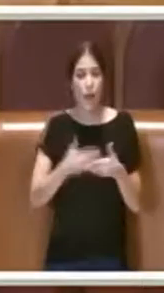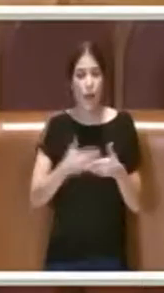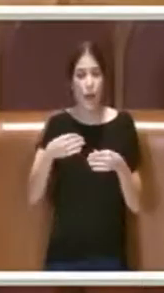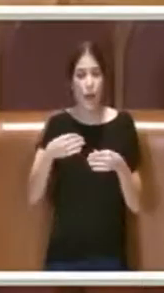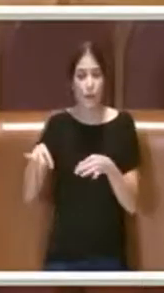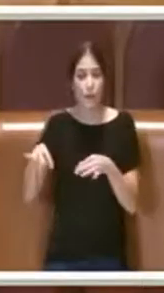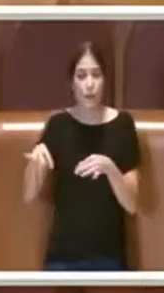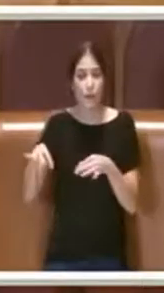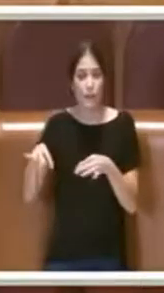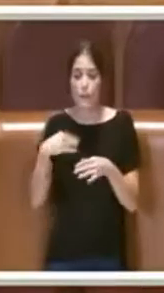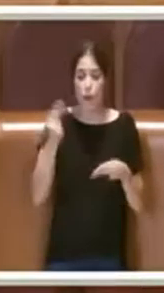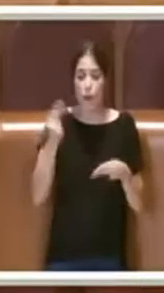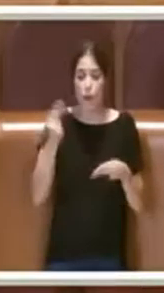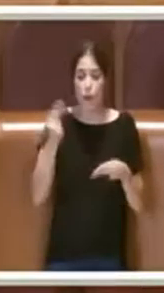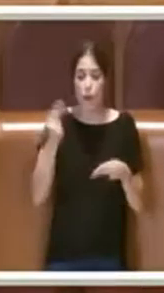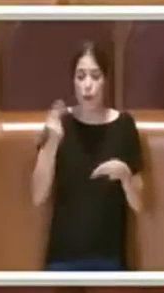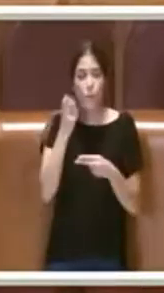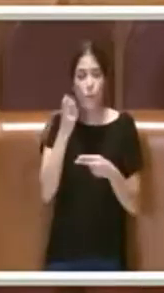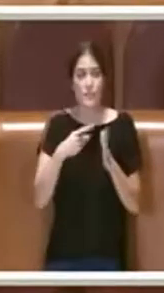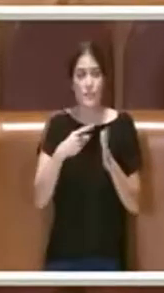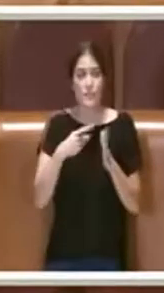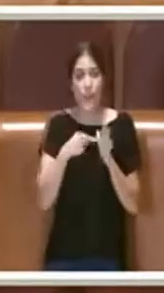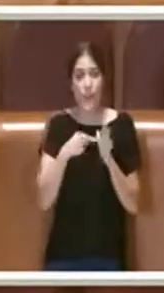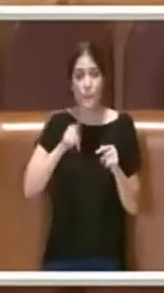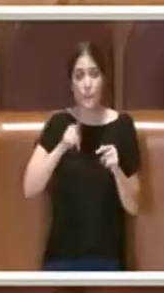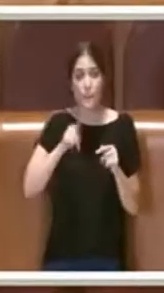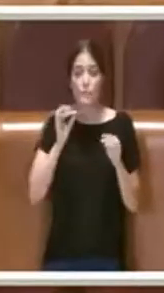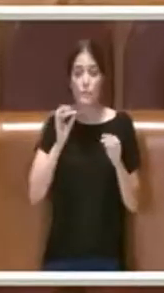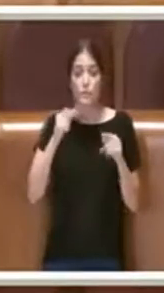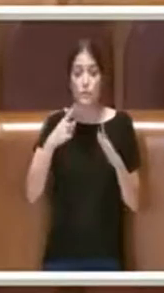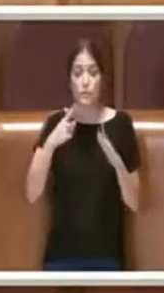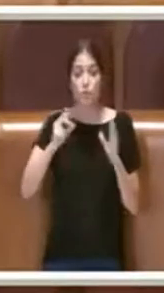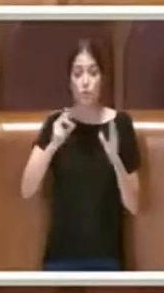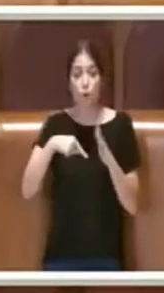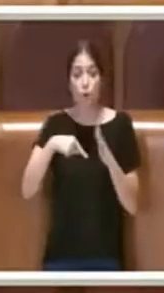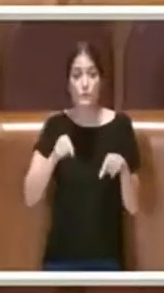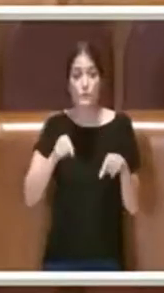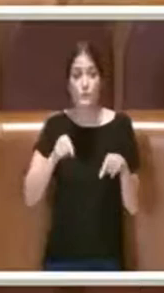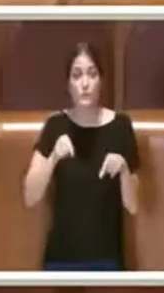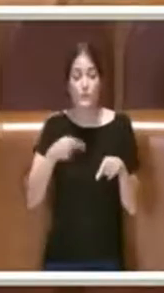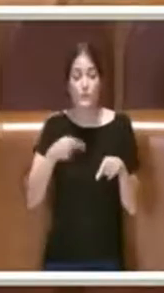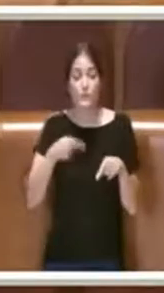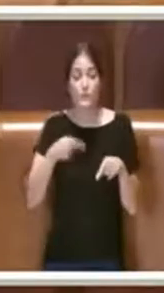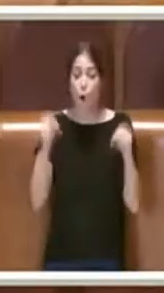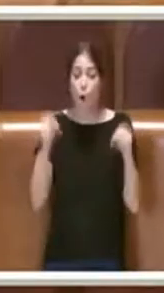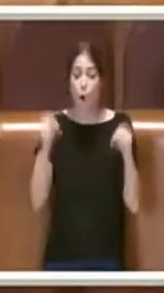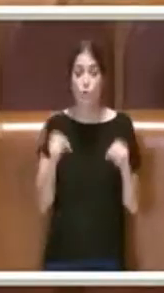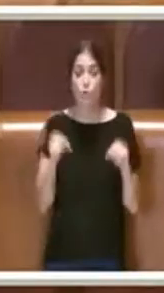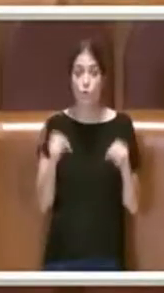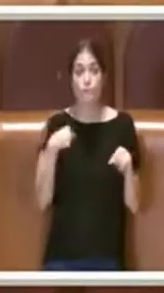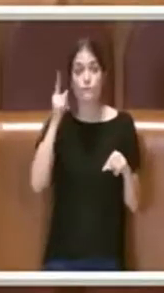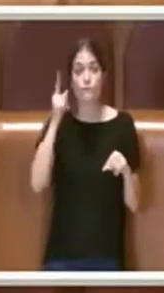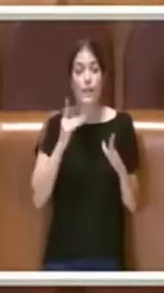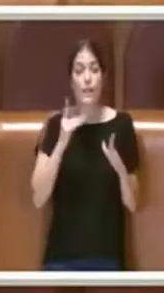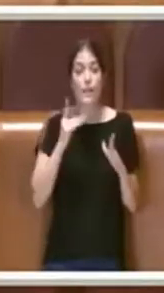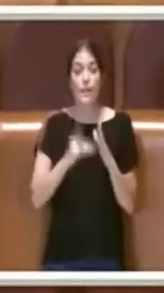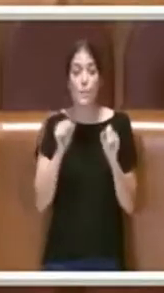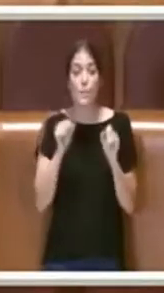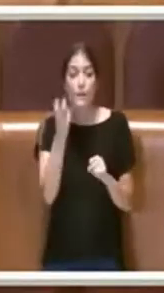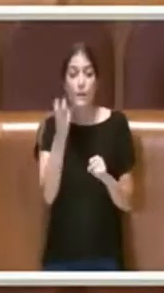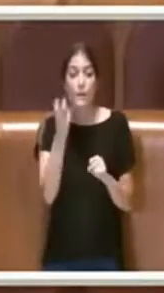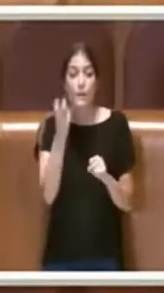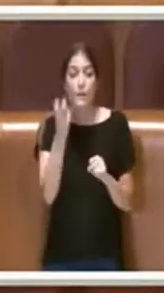i calcoli previsti dalla nostra delibera in questi 18 mesi, oggi il decreto potrebbe